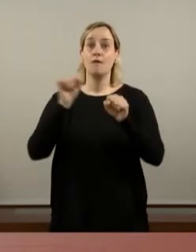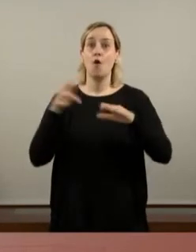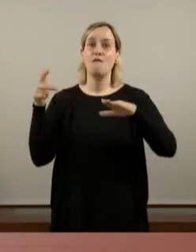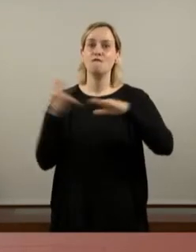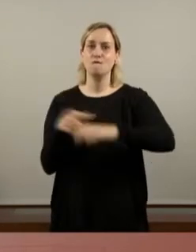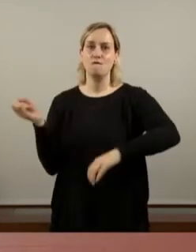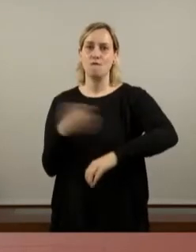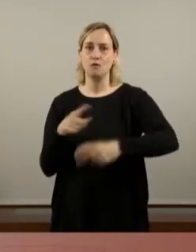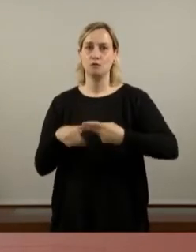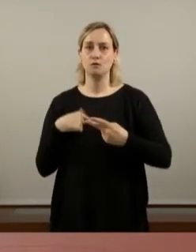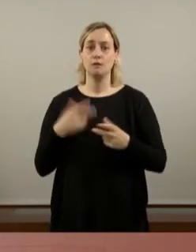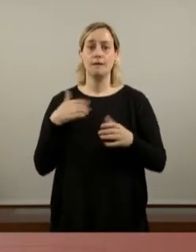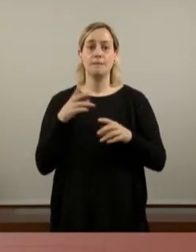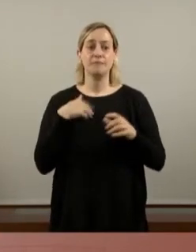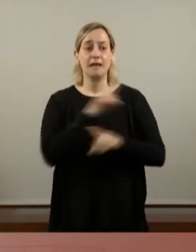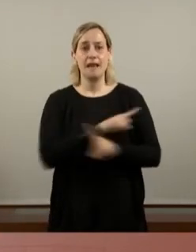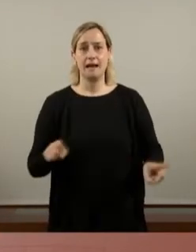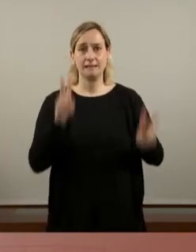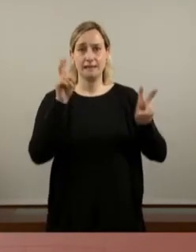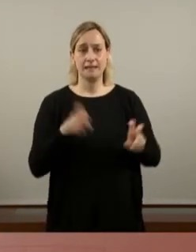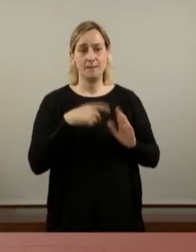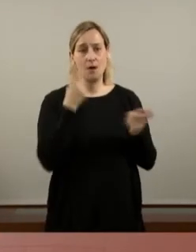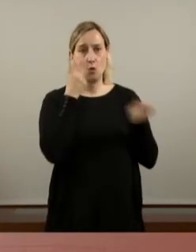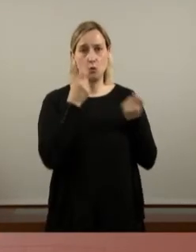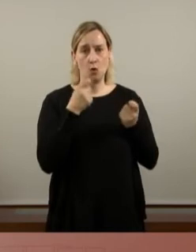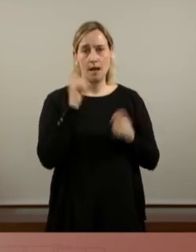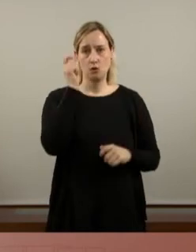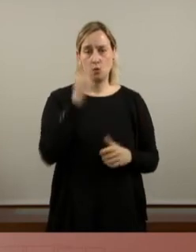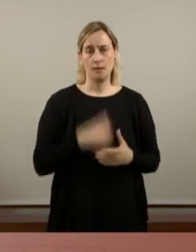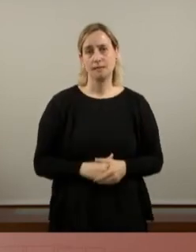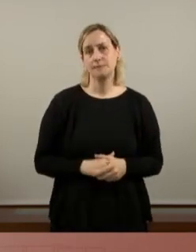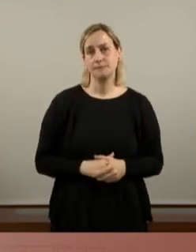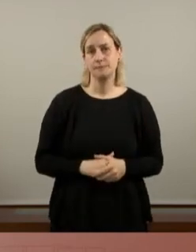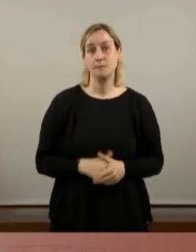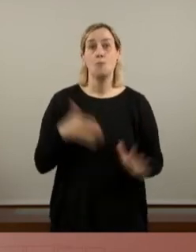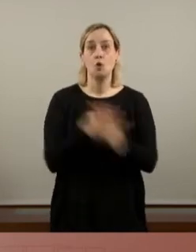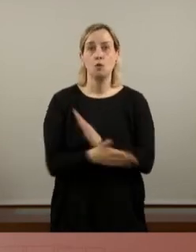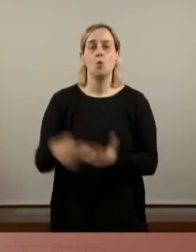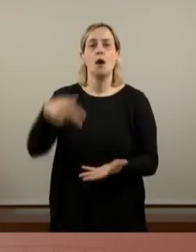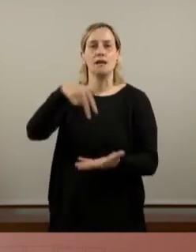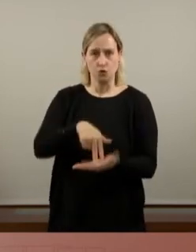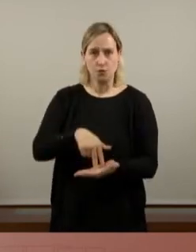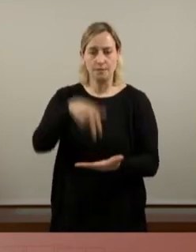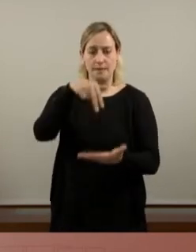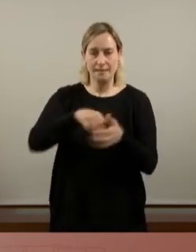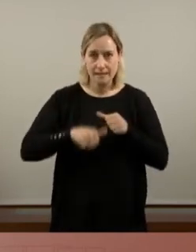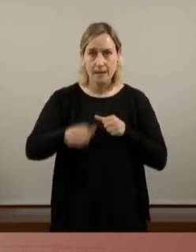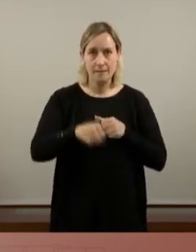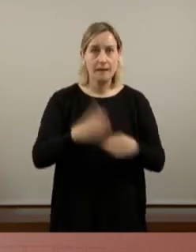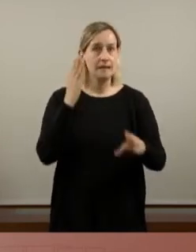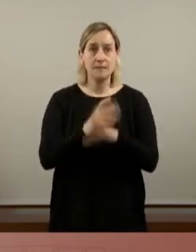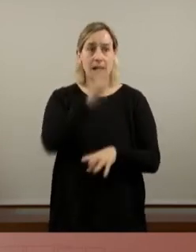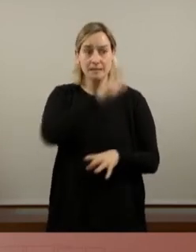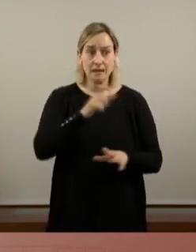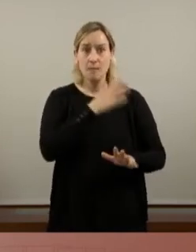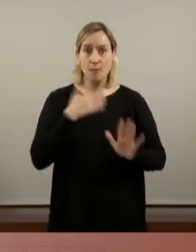i negant-se a vetllar pel dret a l'habitatge regulant els lloguers. Per tot això hi som i hi serem. Hem estat sempre amb qui vol